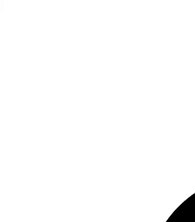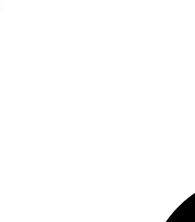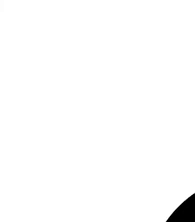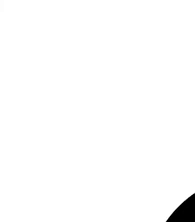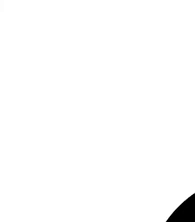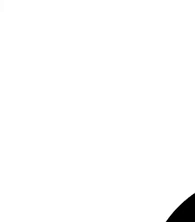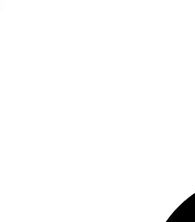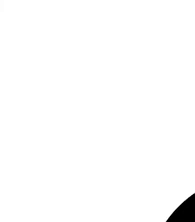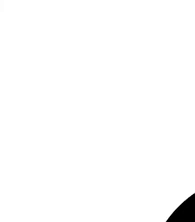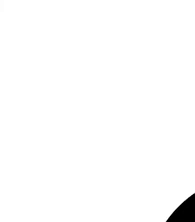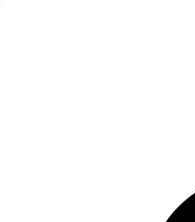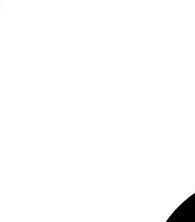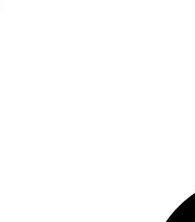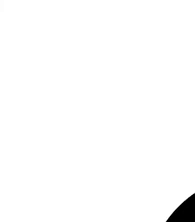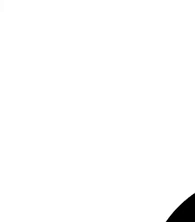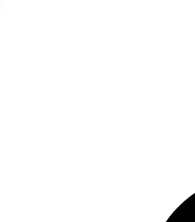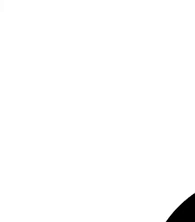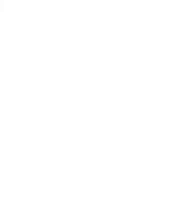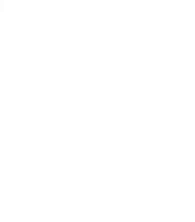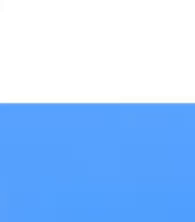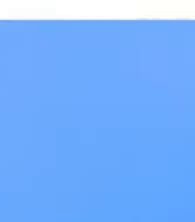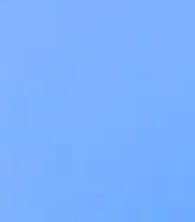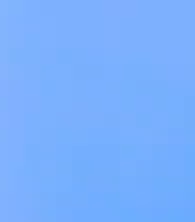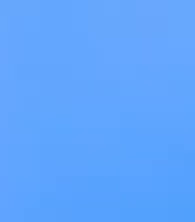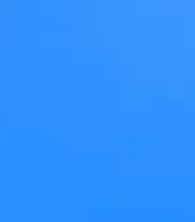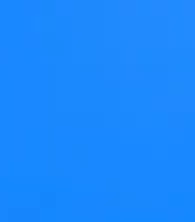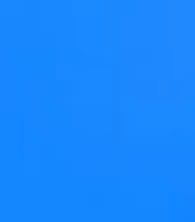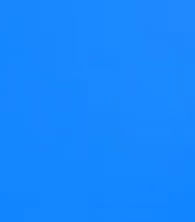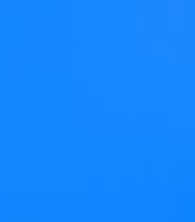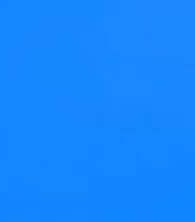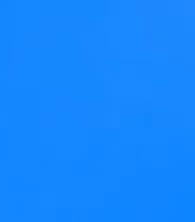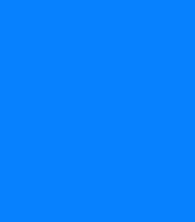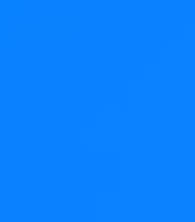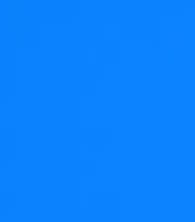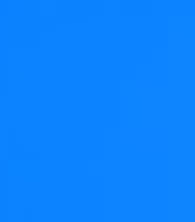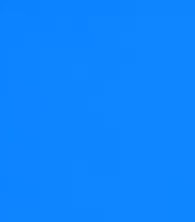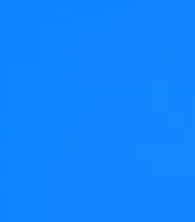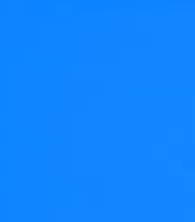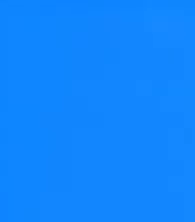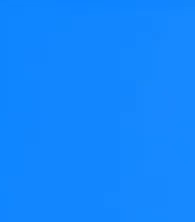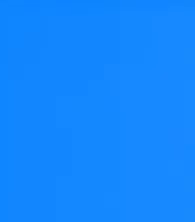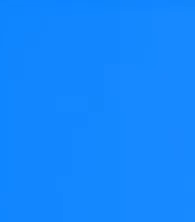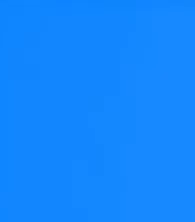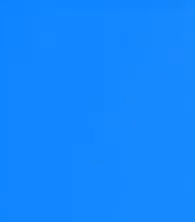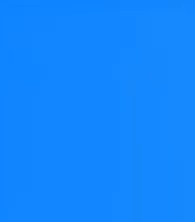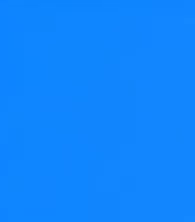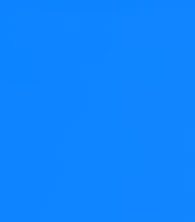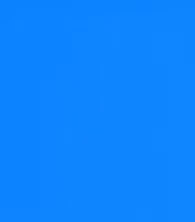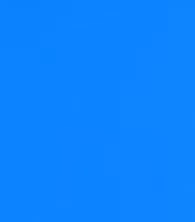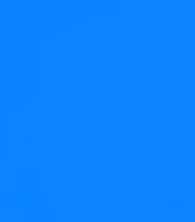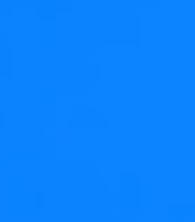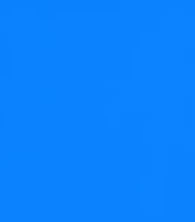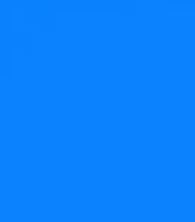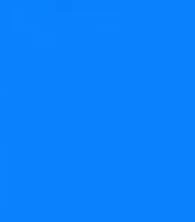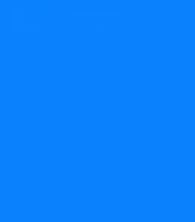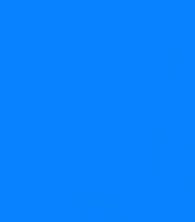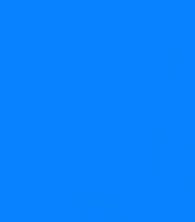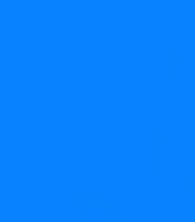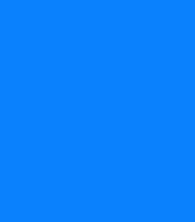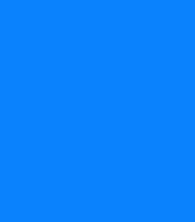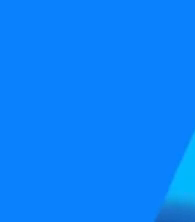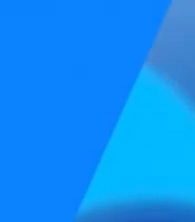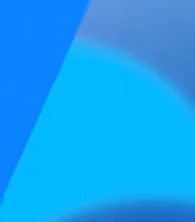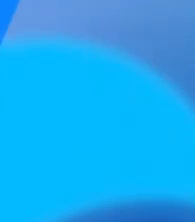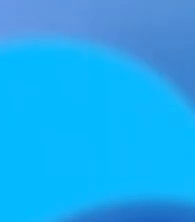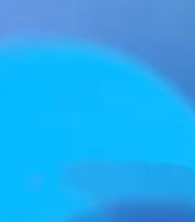Gouvernement du Canada. Femmes et égalité des genres Canada. Vibrant Healthcare Alliance. Cession d'autodéfense pour femmes Wendo. Pour les femmes, les filles et les personnes trans